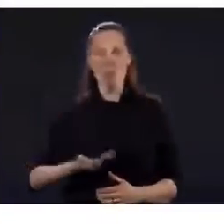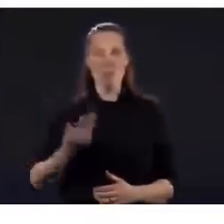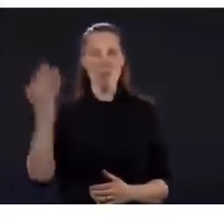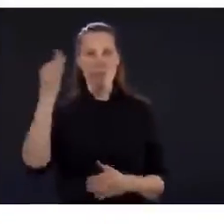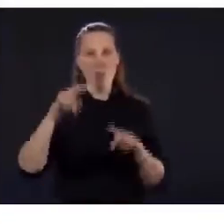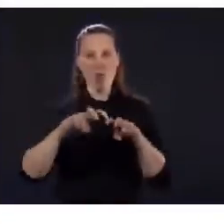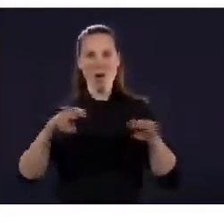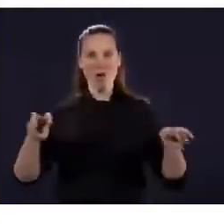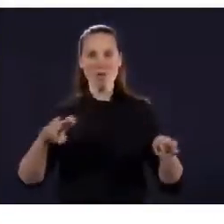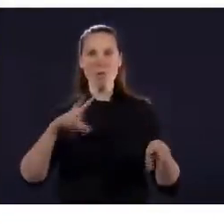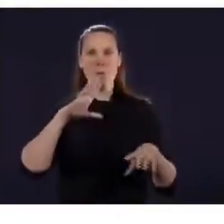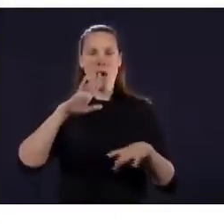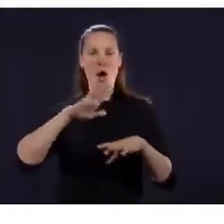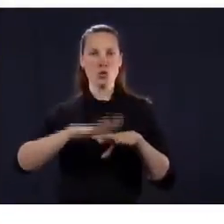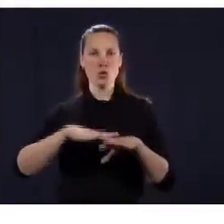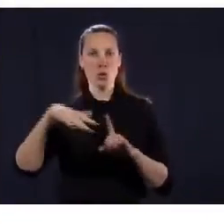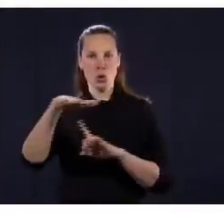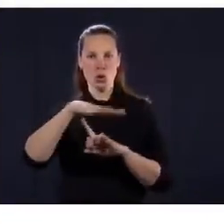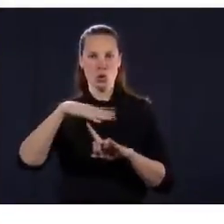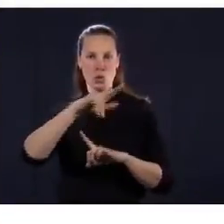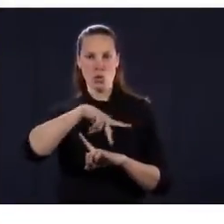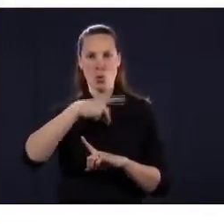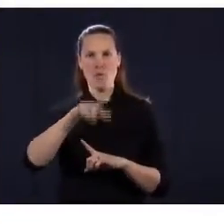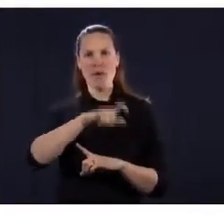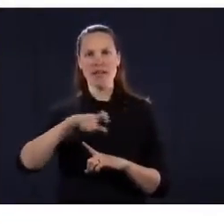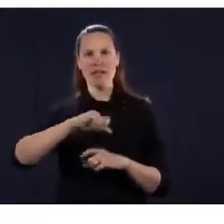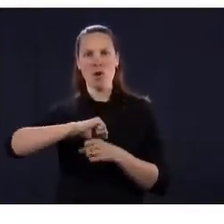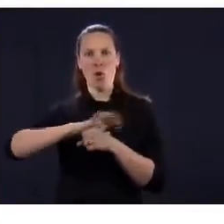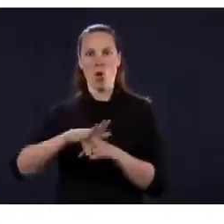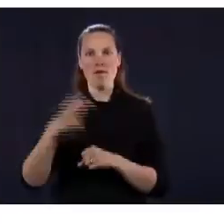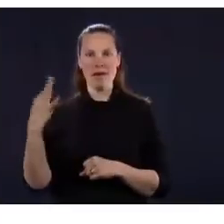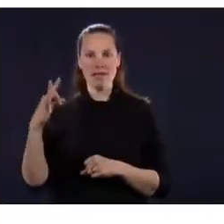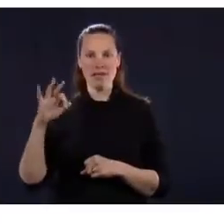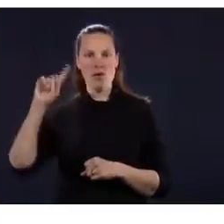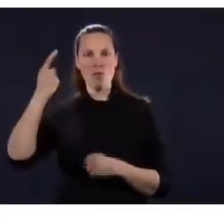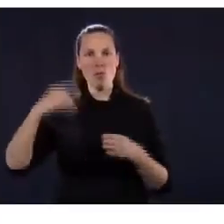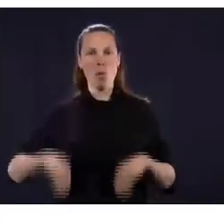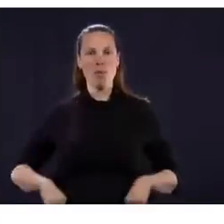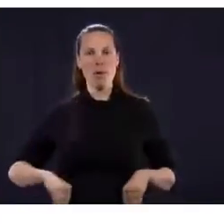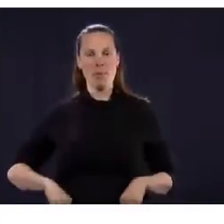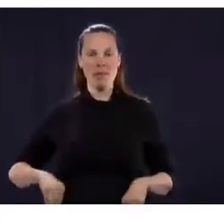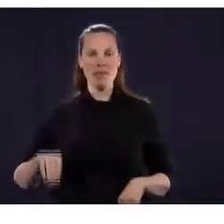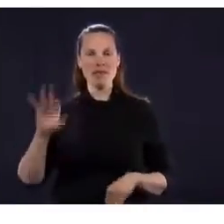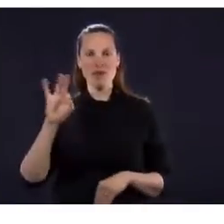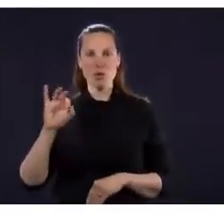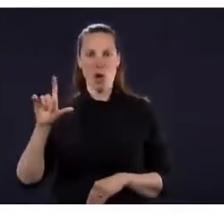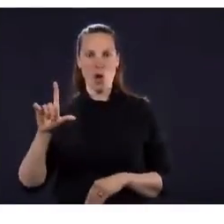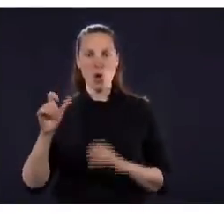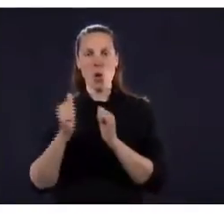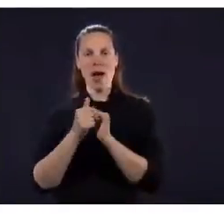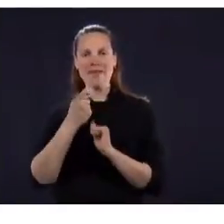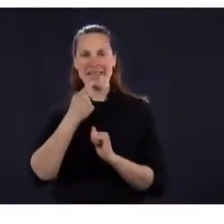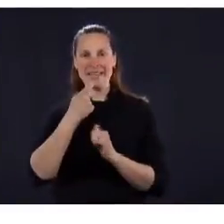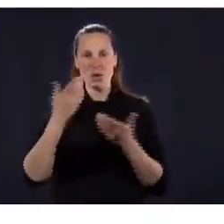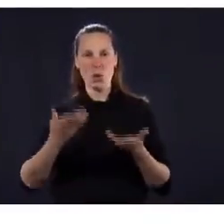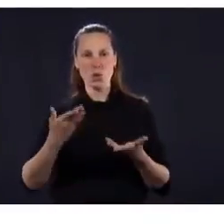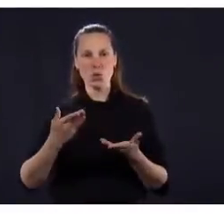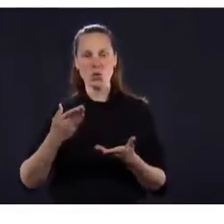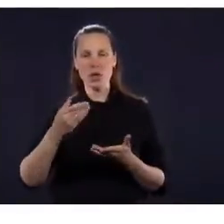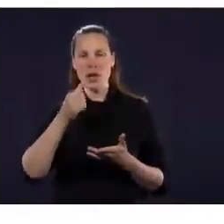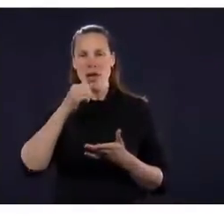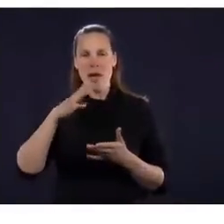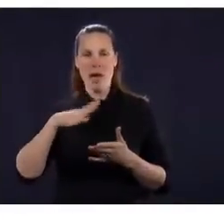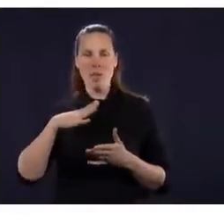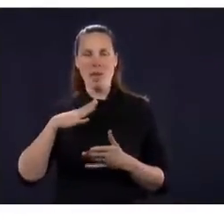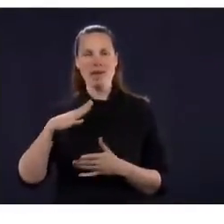à vous la parole. Oui, bonjour tout le monde. J'espère que vous avez passé une bonne fin de semaine. Comme plusieurs Québécois, vous avez